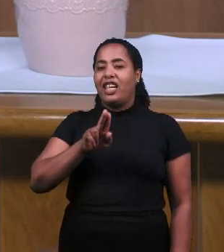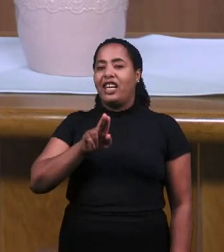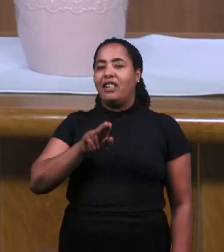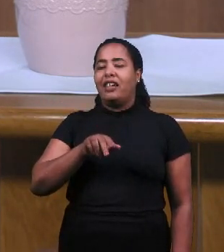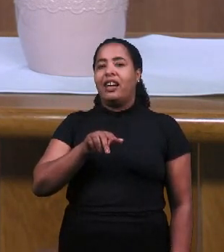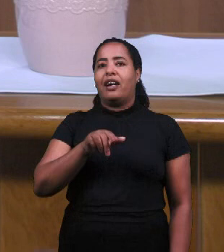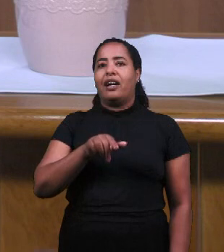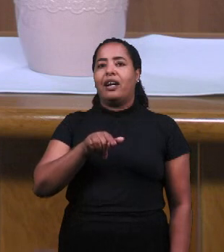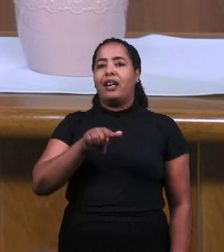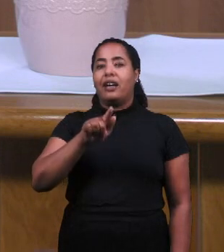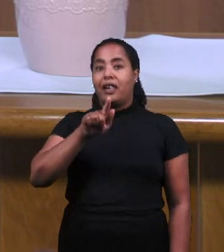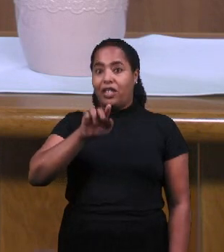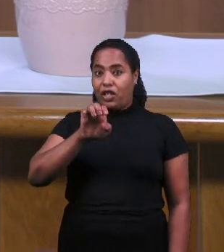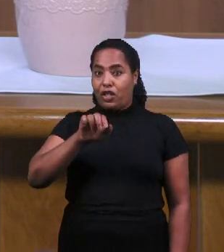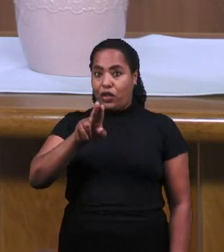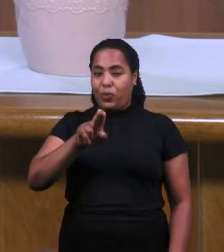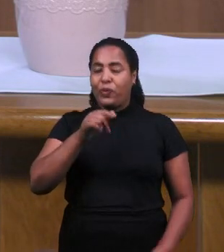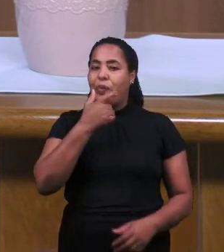И И И